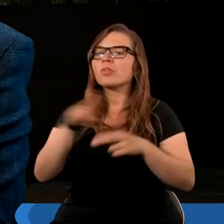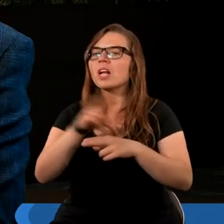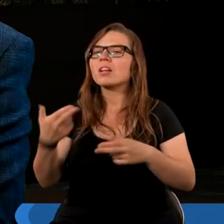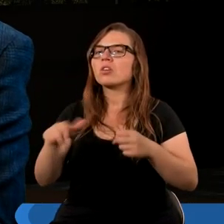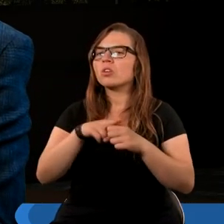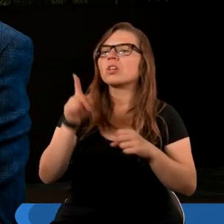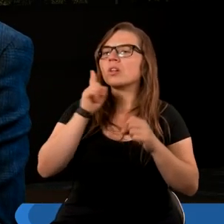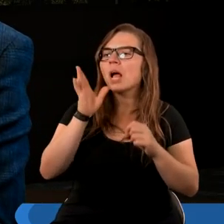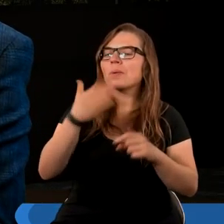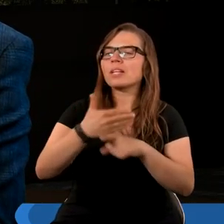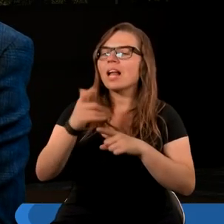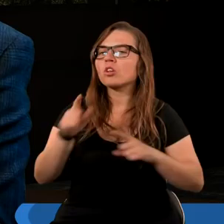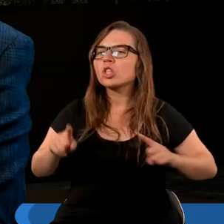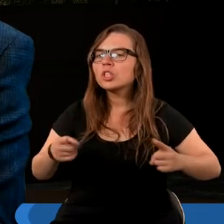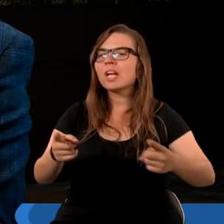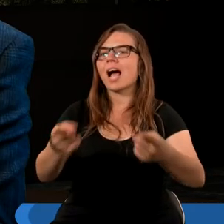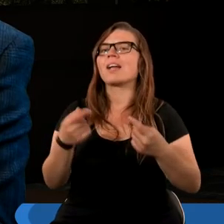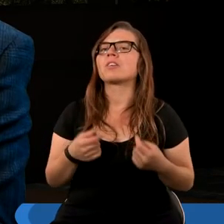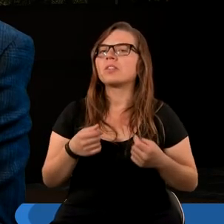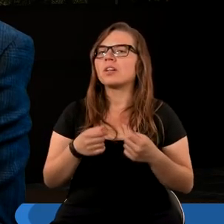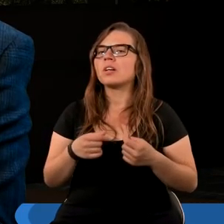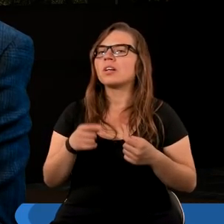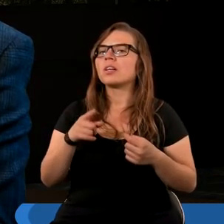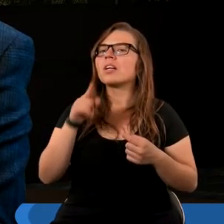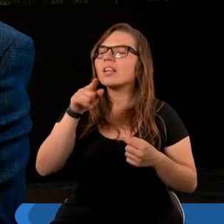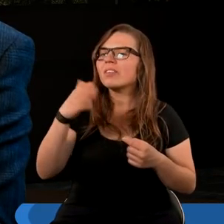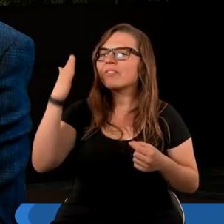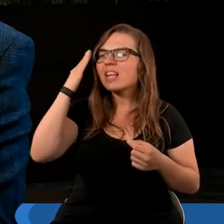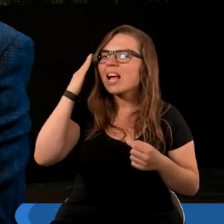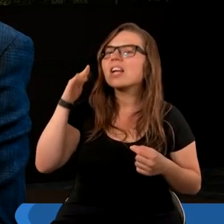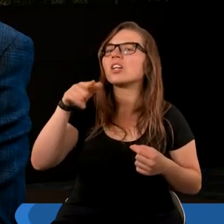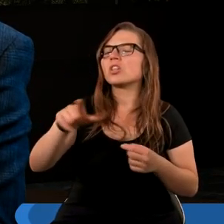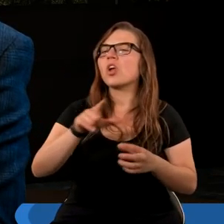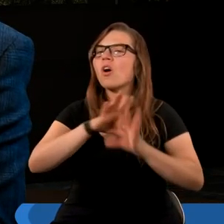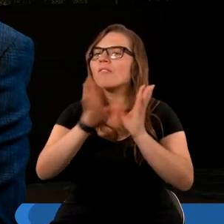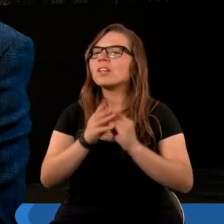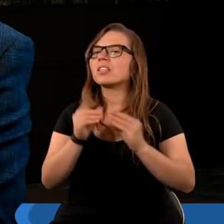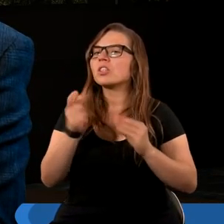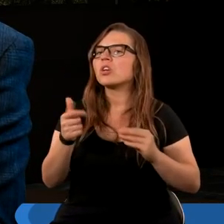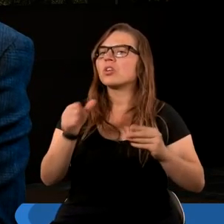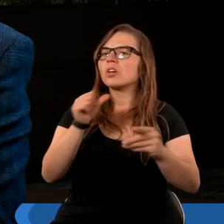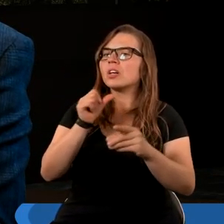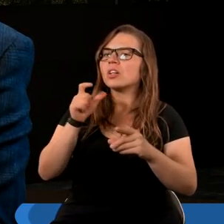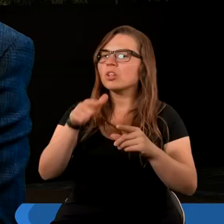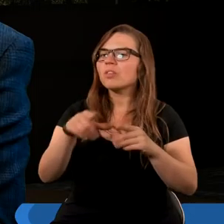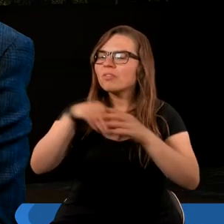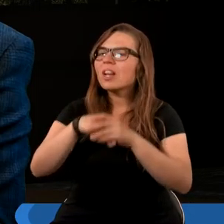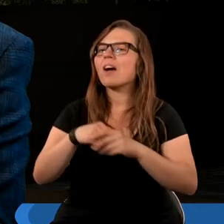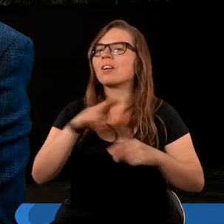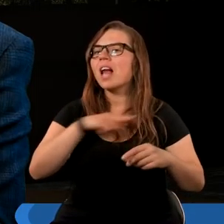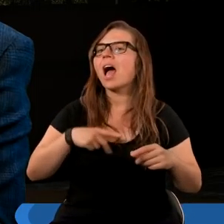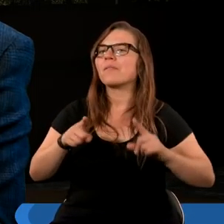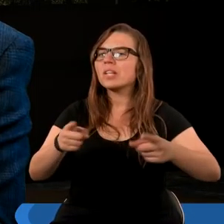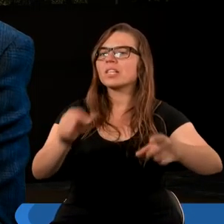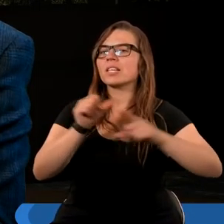dzieją się na tej ziemi i będą się działy. Ale Boże, wiedza to jedno. Daj nam rzeczywiście taki czas z Tobą, który